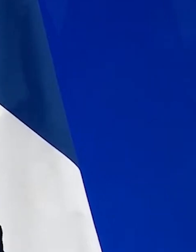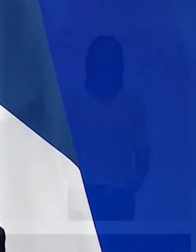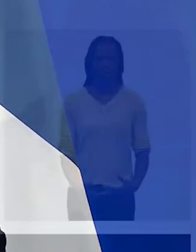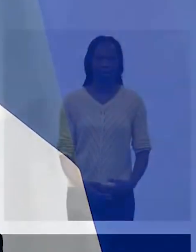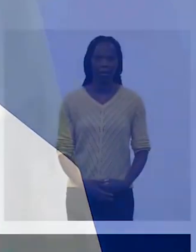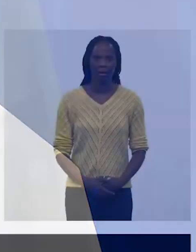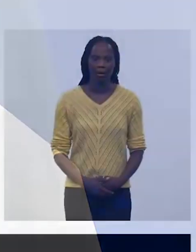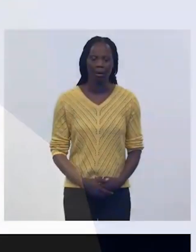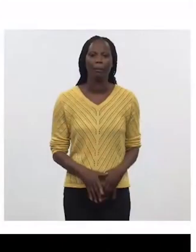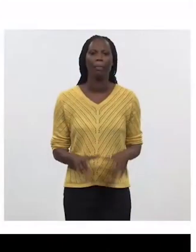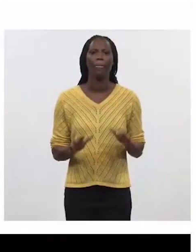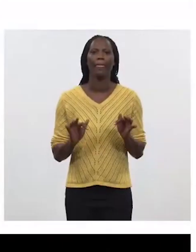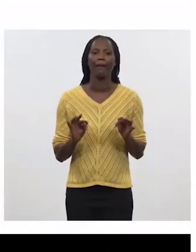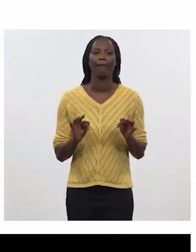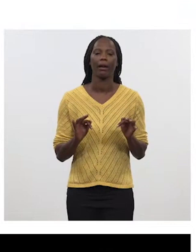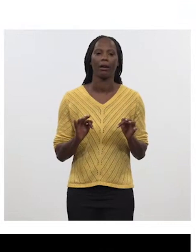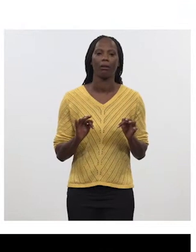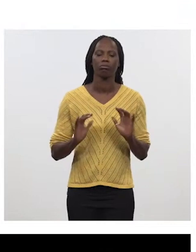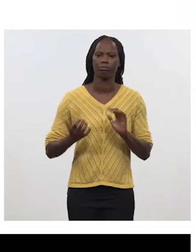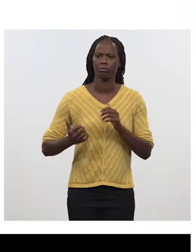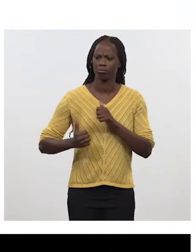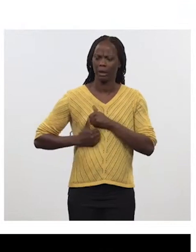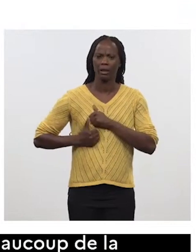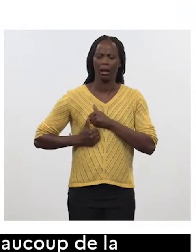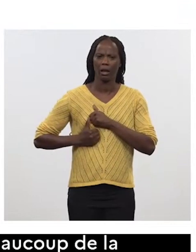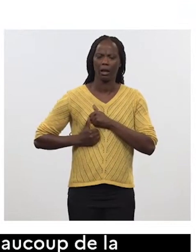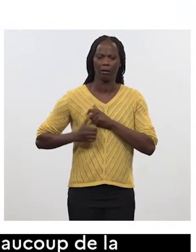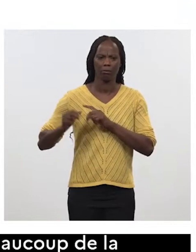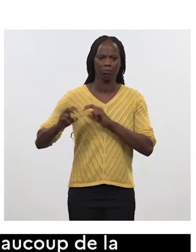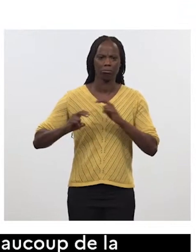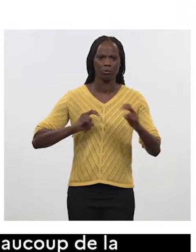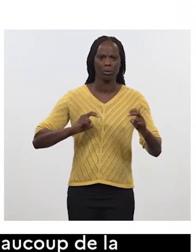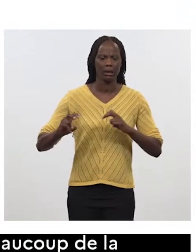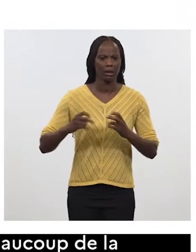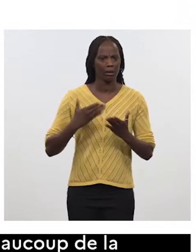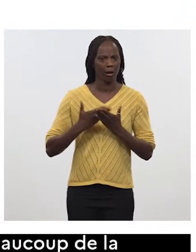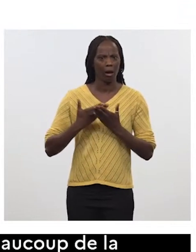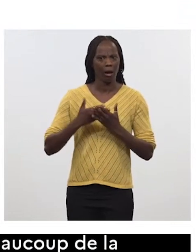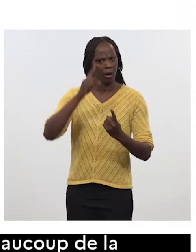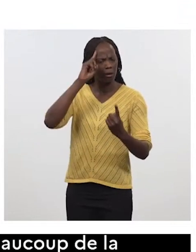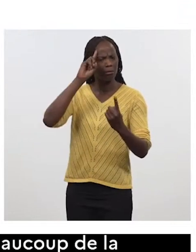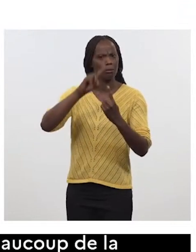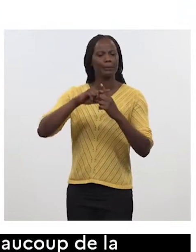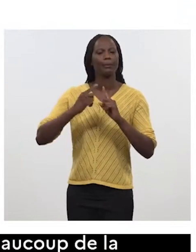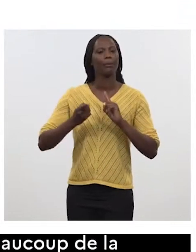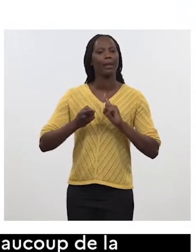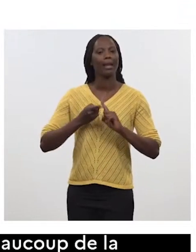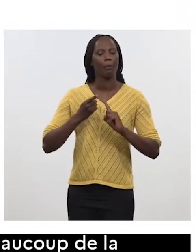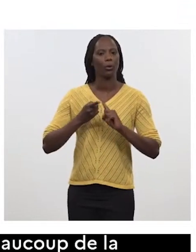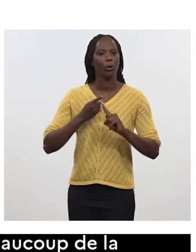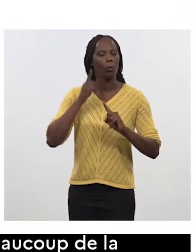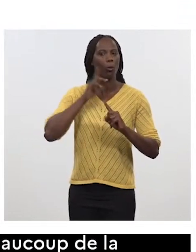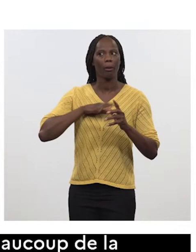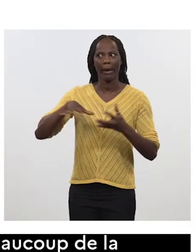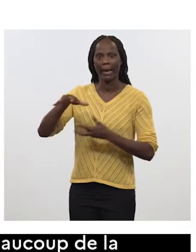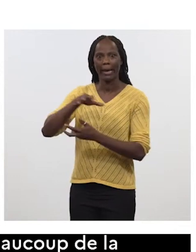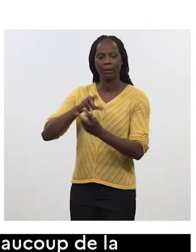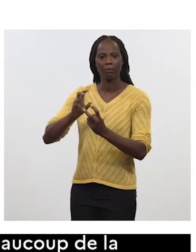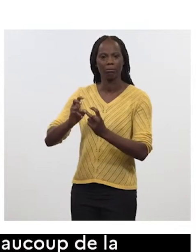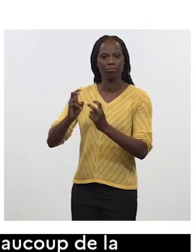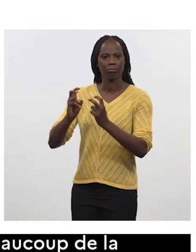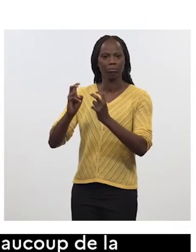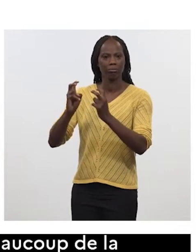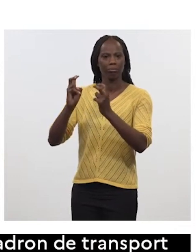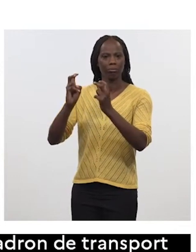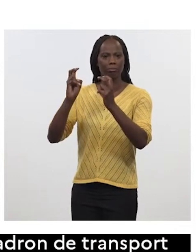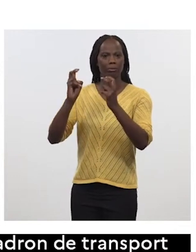question des mobilités militaires sont un enjeu majeur, y compris au sein de l'OTAN, y compris avec la multiplication des crises. Cet